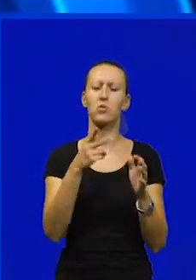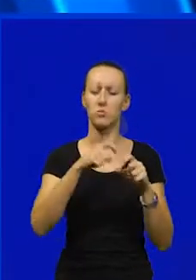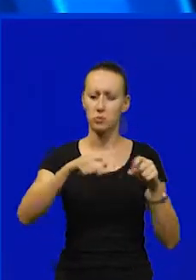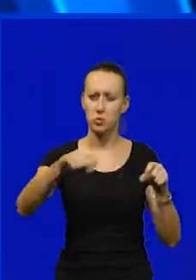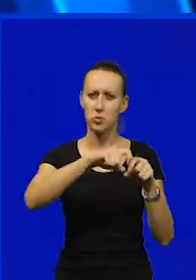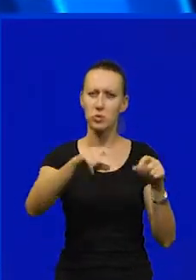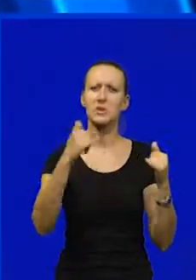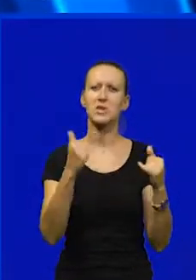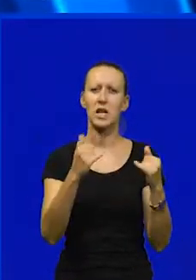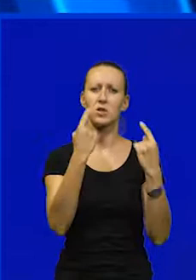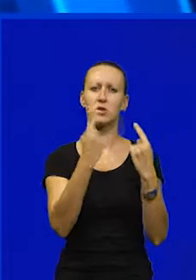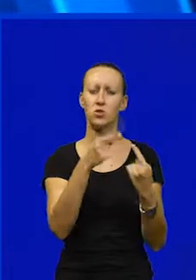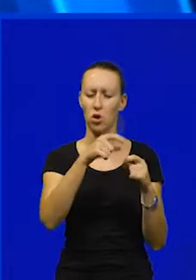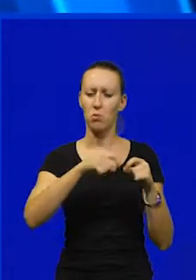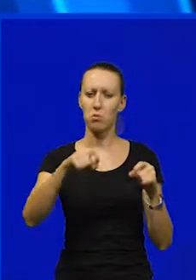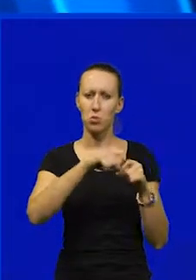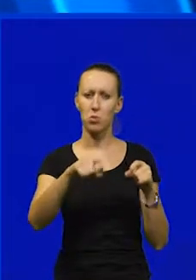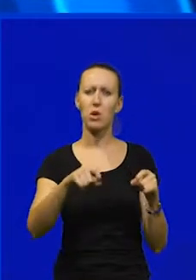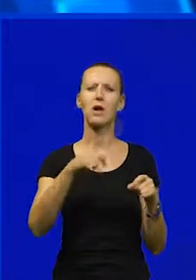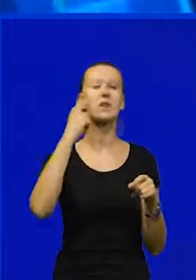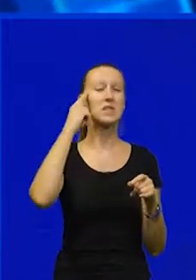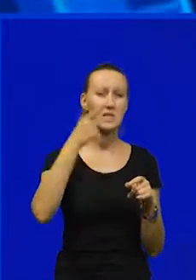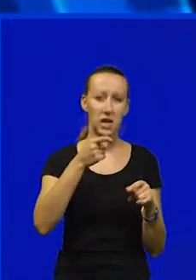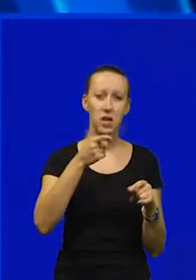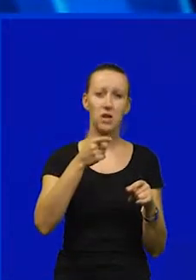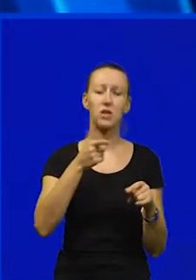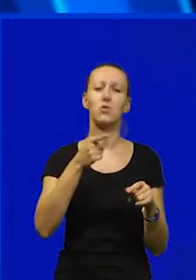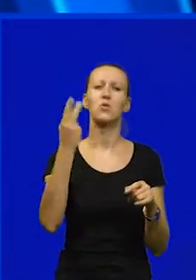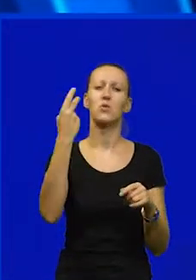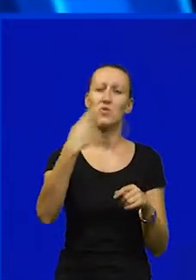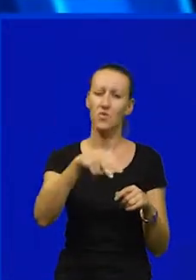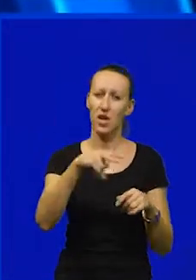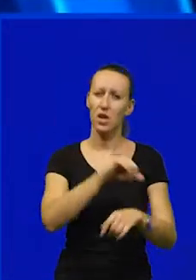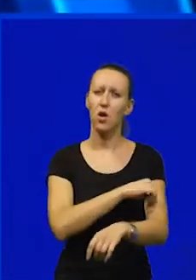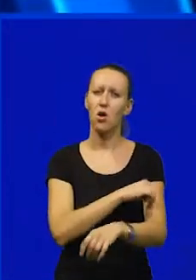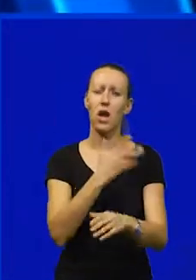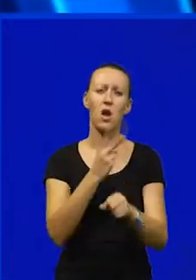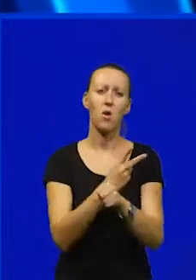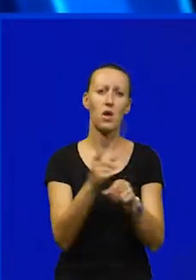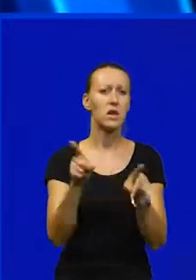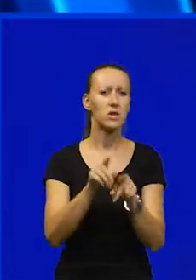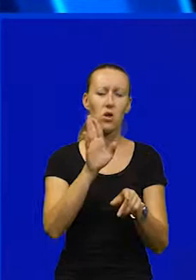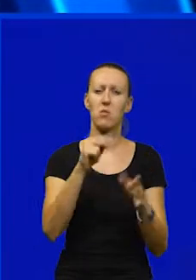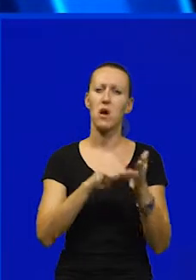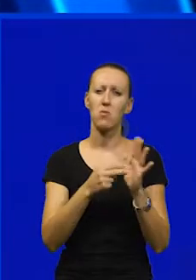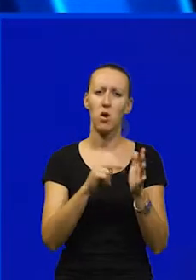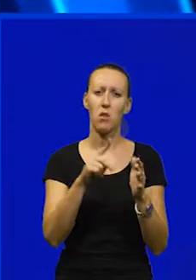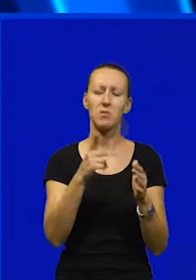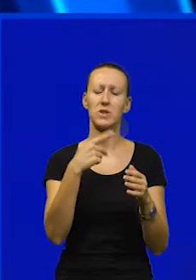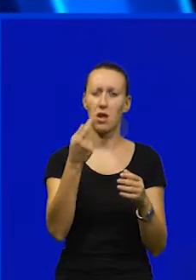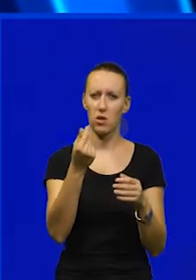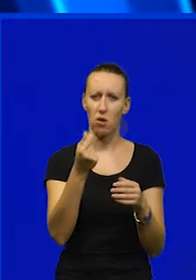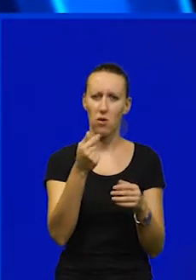pruga i dan danas tamo stoji. Posjetiću vas, 2000-te, kad je Uljanik isto tako imao probleme s likvidnošću,